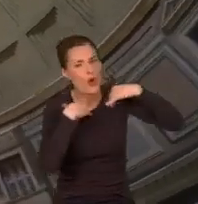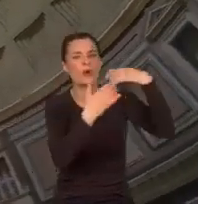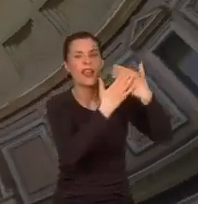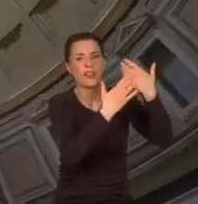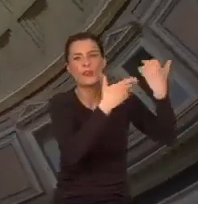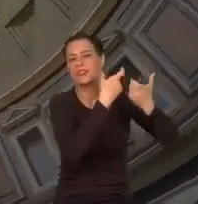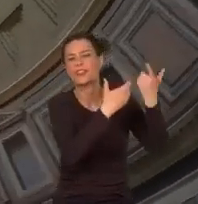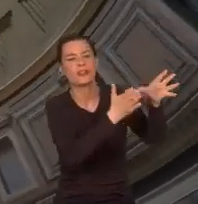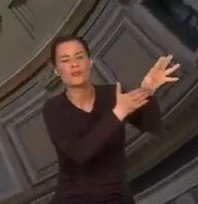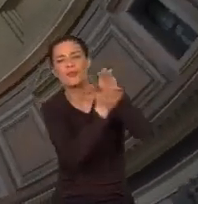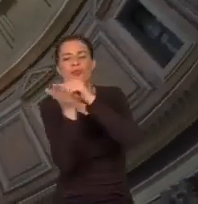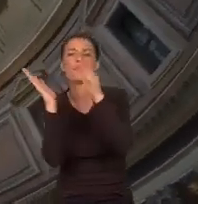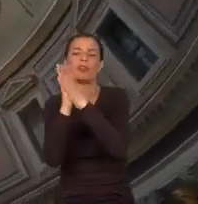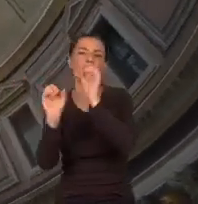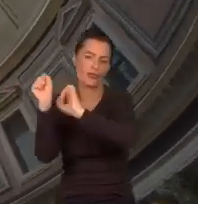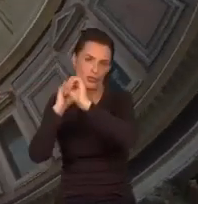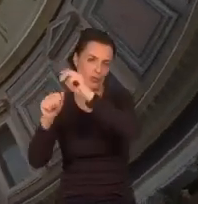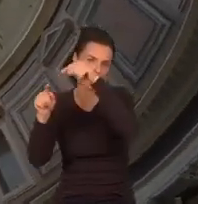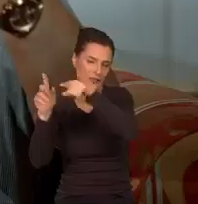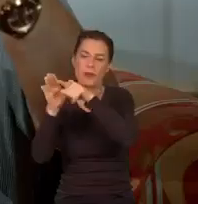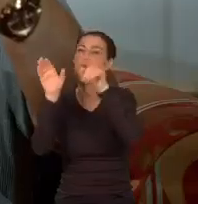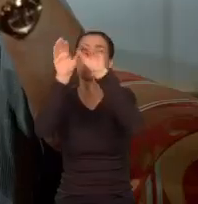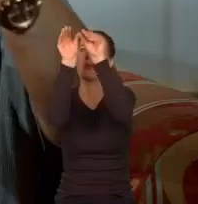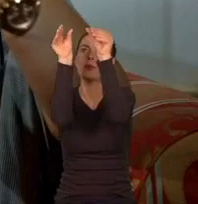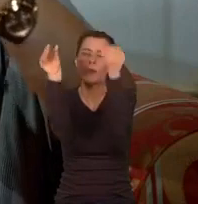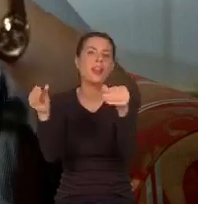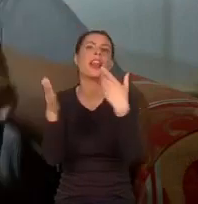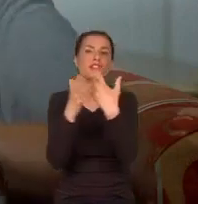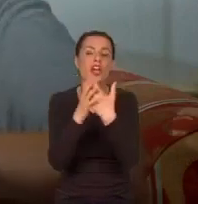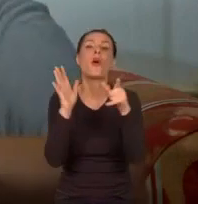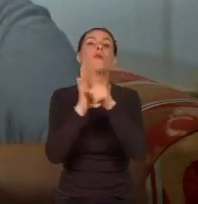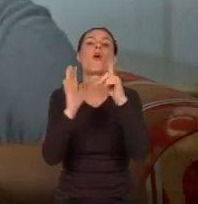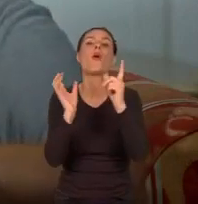kopuł do budowy, bo półkula z natury dąży do implozji.